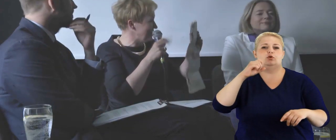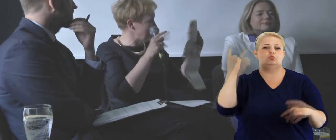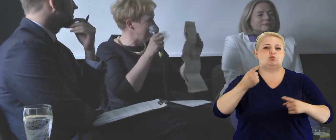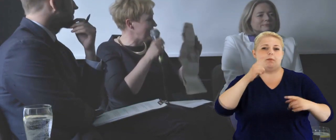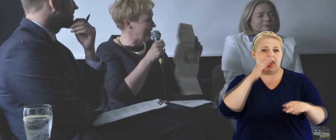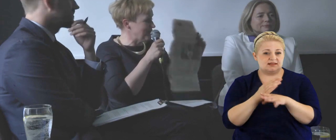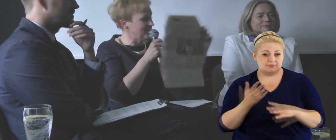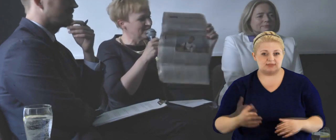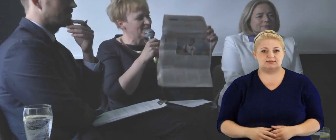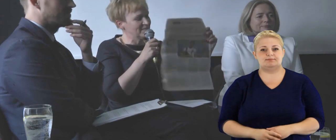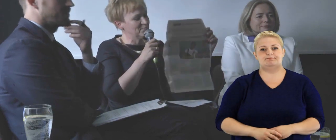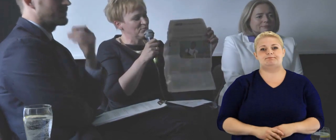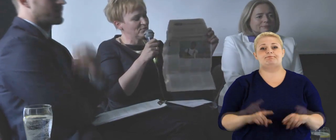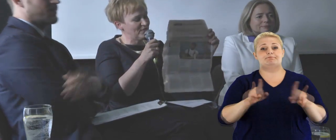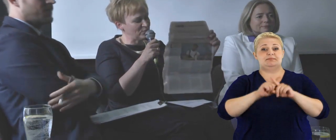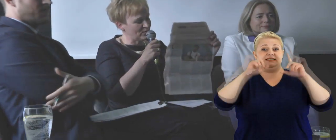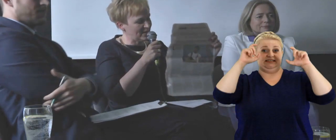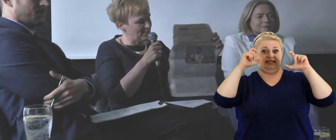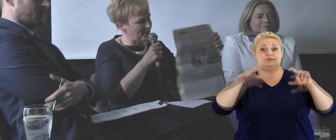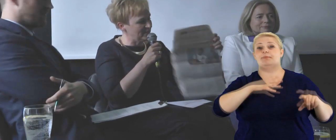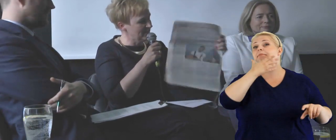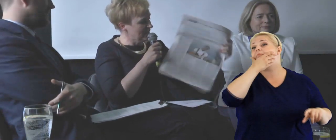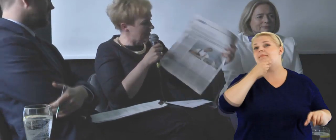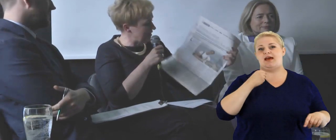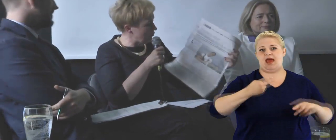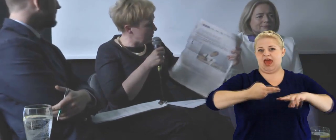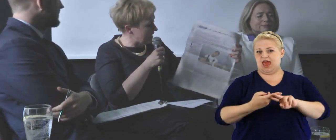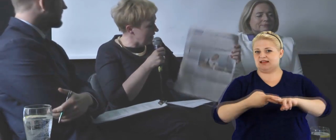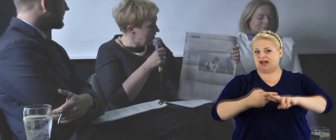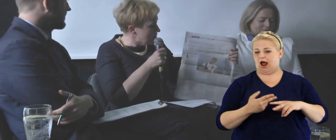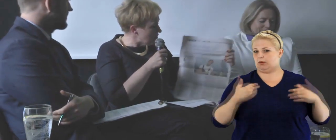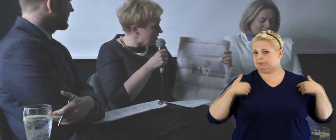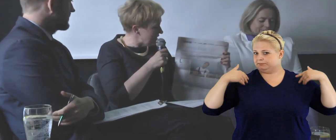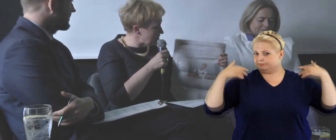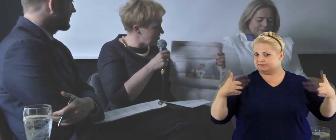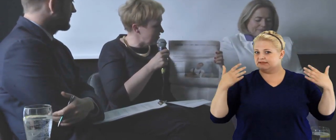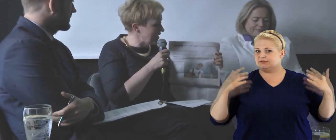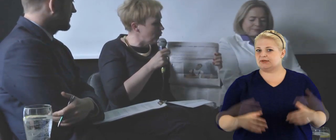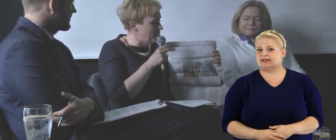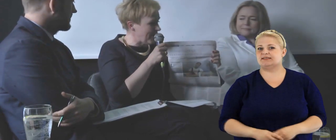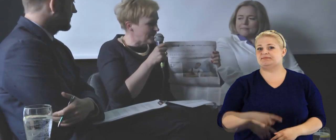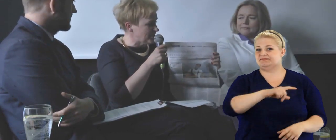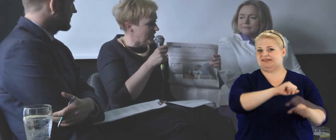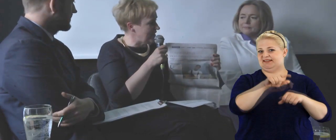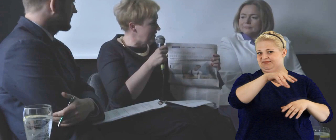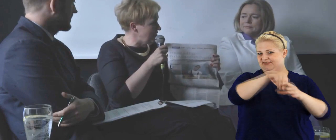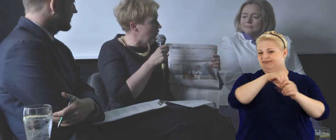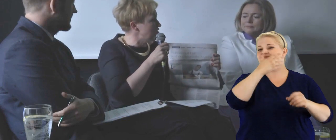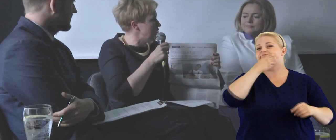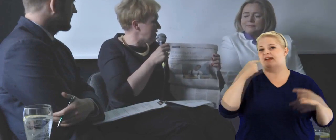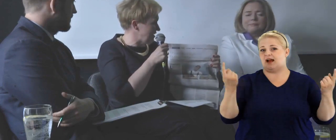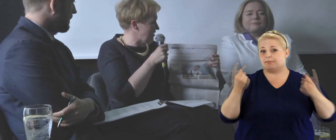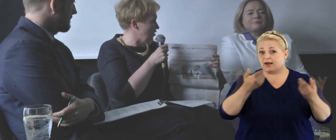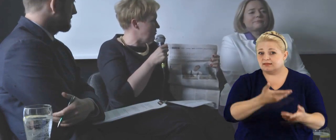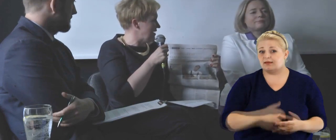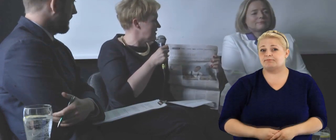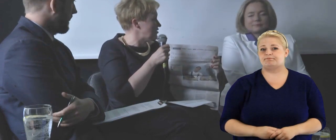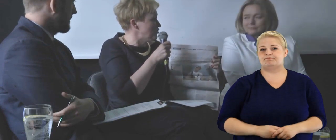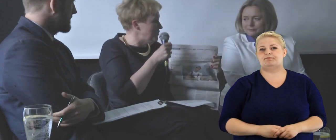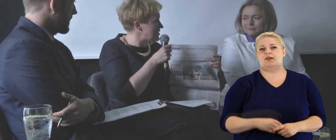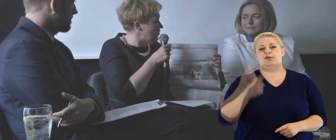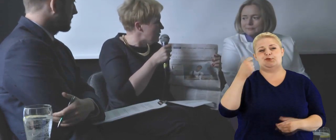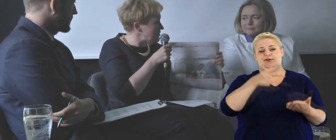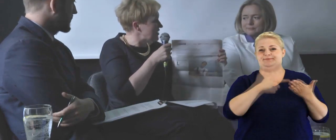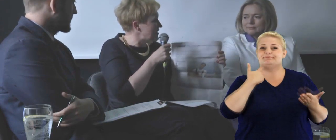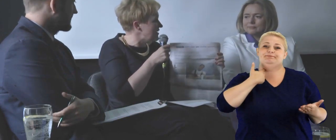który reklam był twarzą dla kampanii Hydraulika, trochę też tak upraszcza i ośmiesza ten obraz.